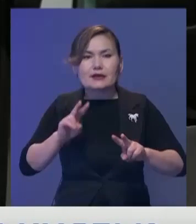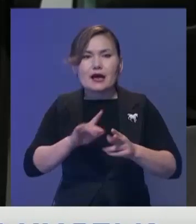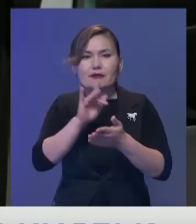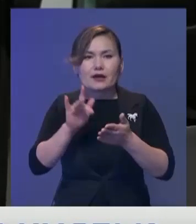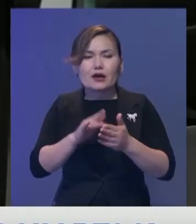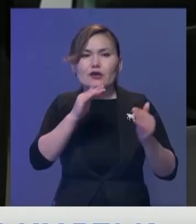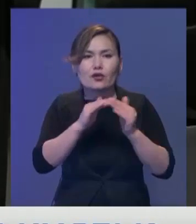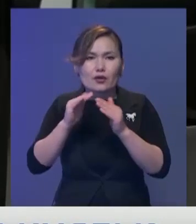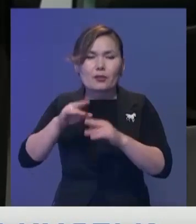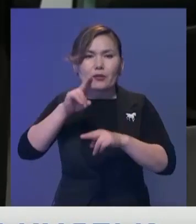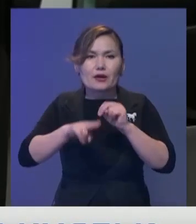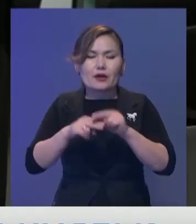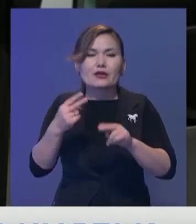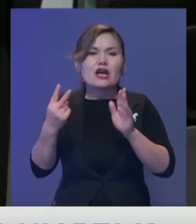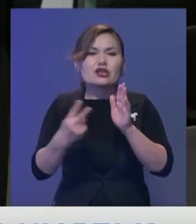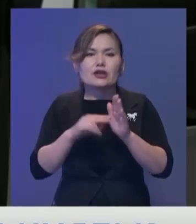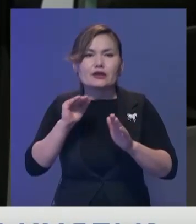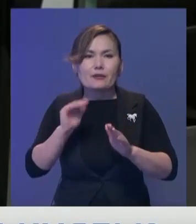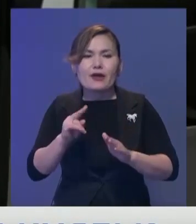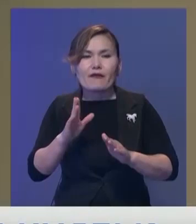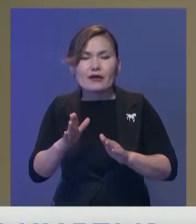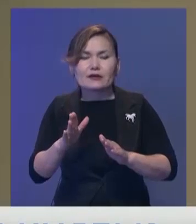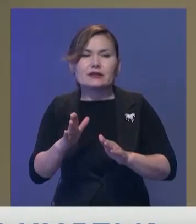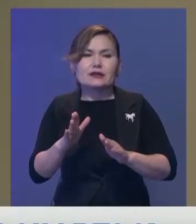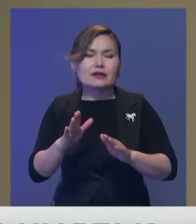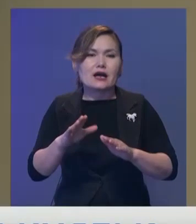үй салуған еттеніп, 7000-ға жуық пәтер салды.